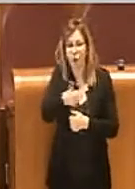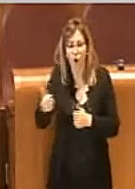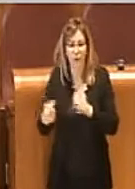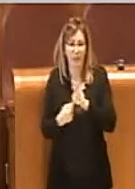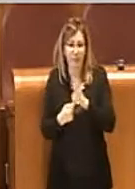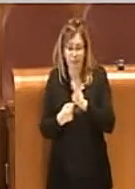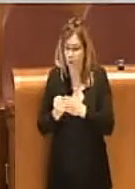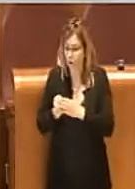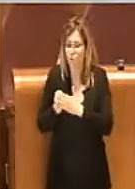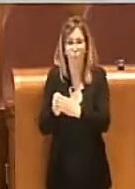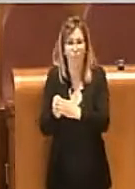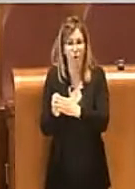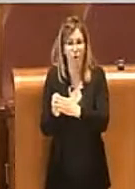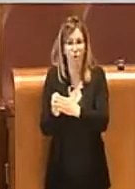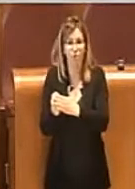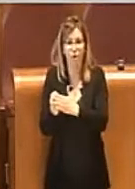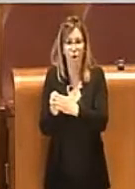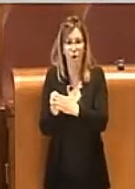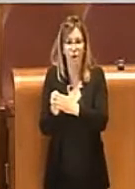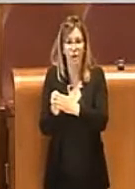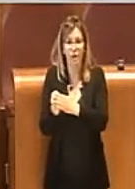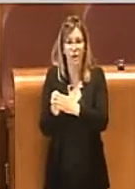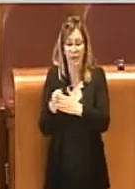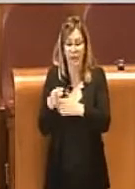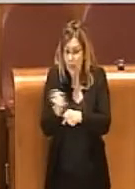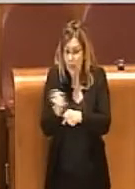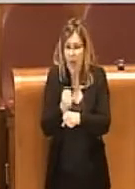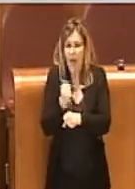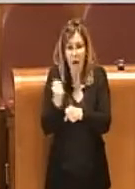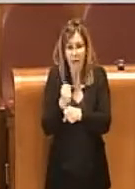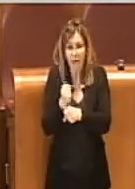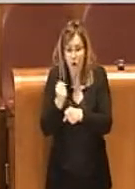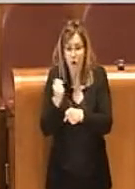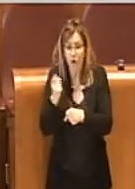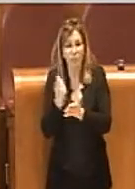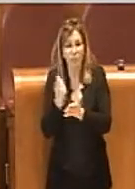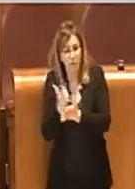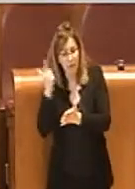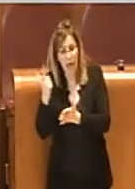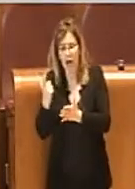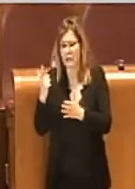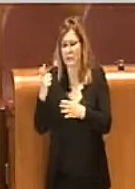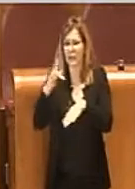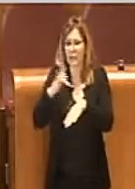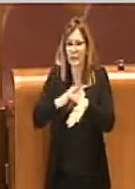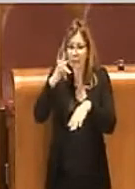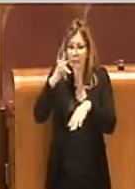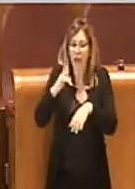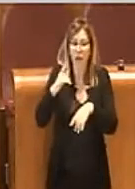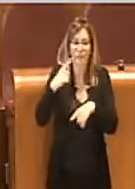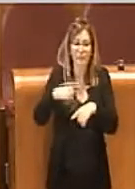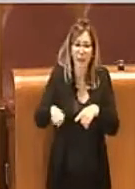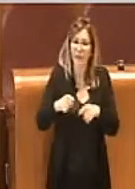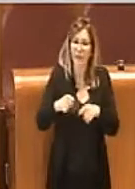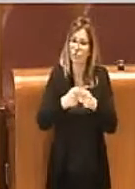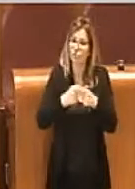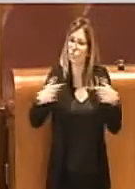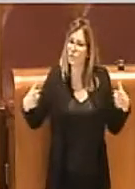a tutti coloro che oggi chiaramente svolgono un lavoro importante, delicato e serio per tenere pulita la nostra